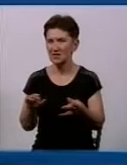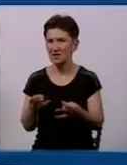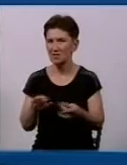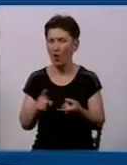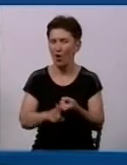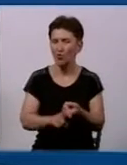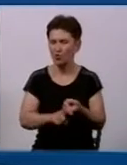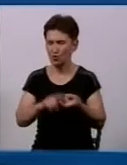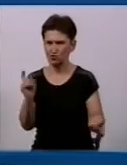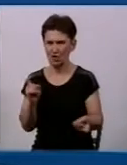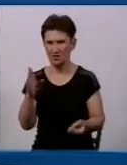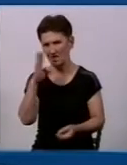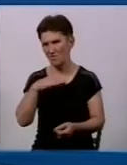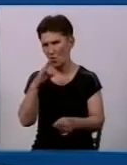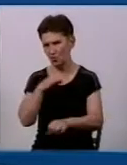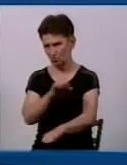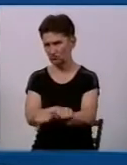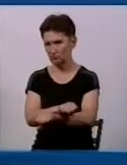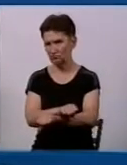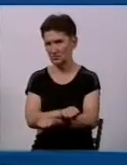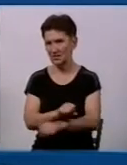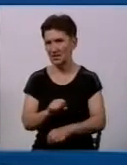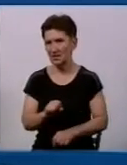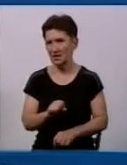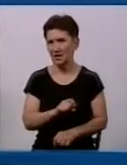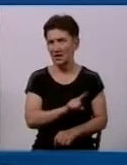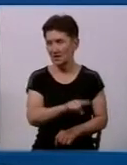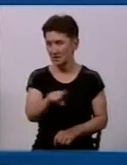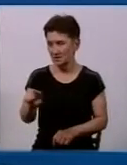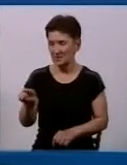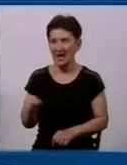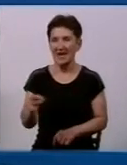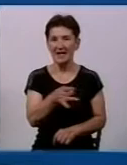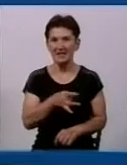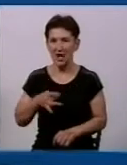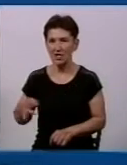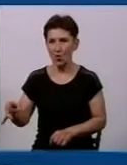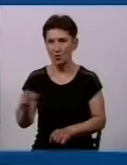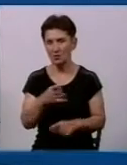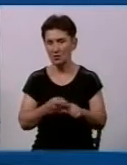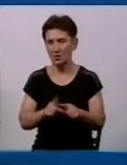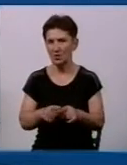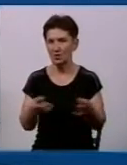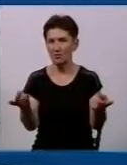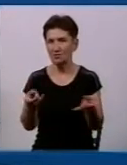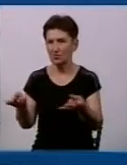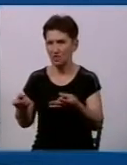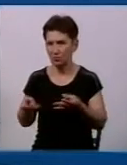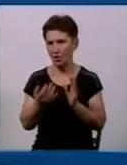мережу від водопостачання. Тобто цілі мікрорайони. І, відповідно, це потребує певної програми.